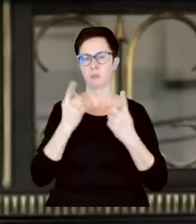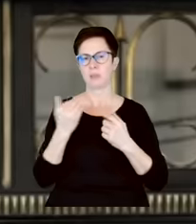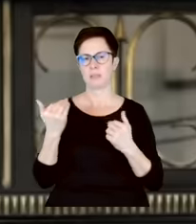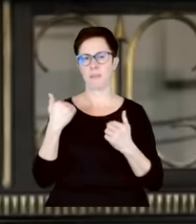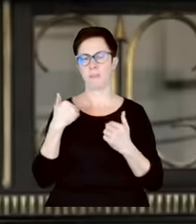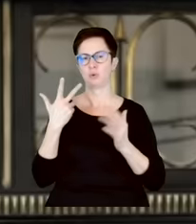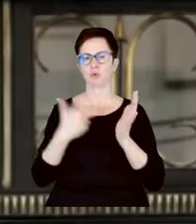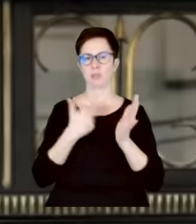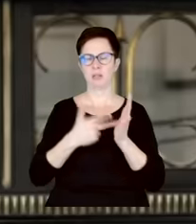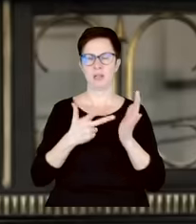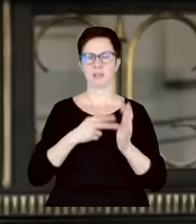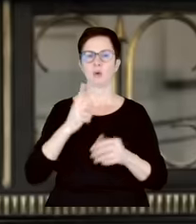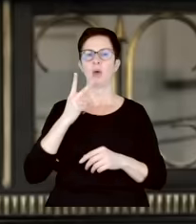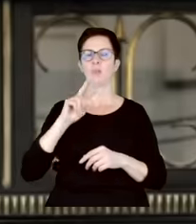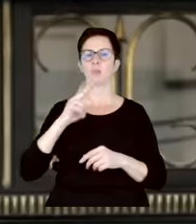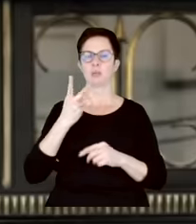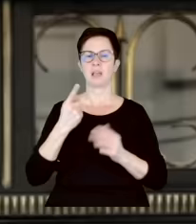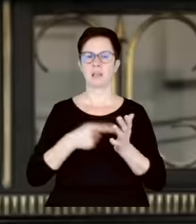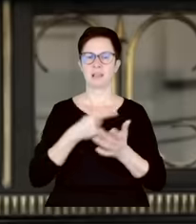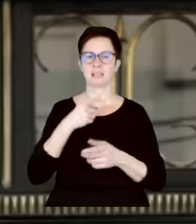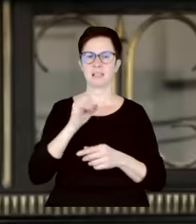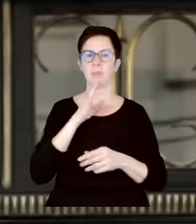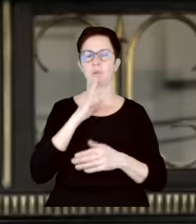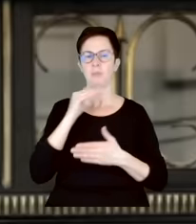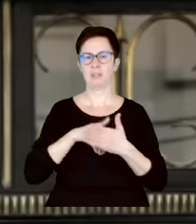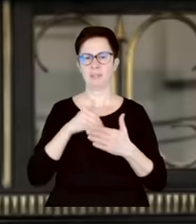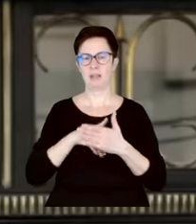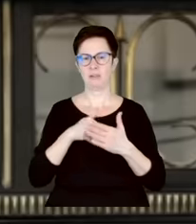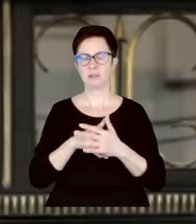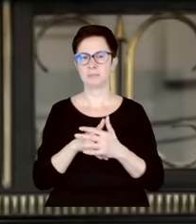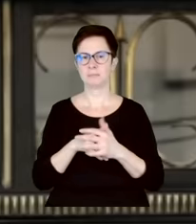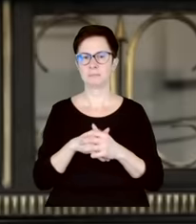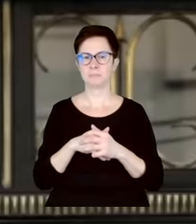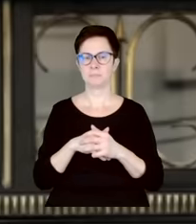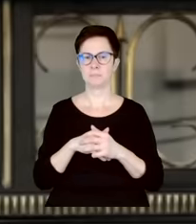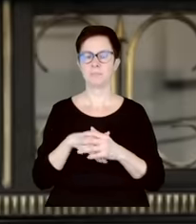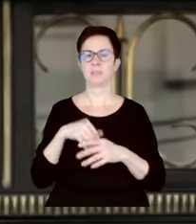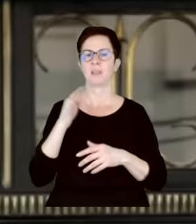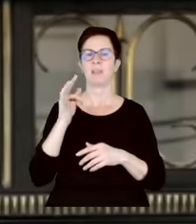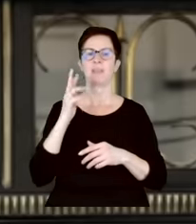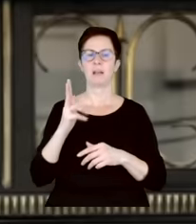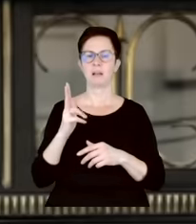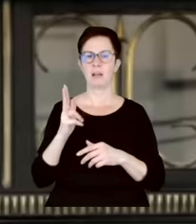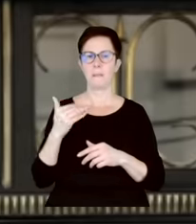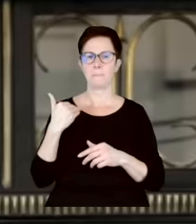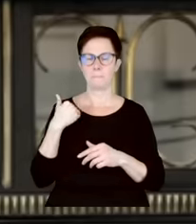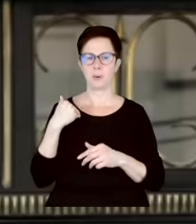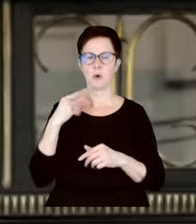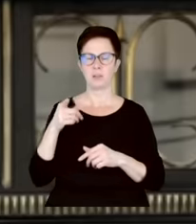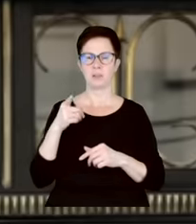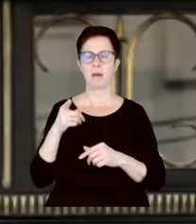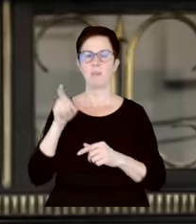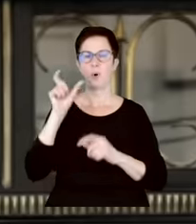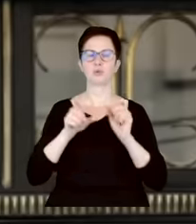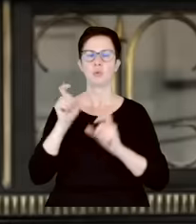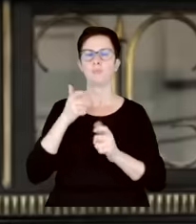raz przerabiałam tego typu zachowania, idąc od końca, przy Trybunale Konstytucyjnym. Tam również komentatorzy pisali o